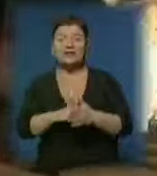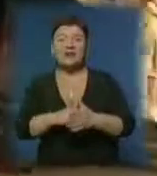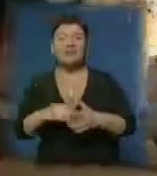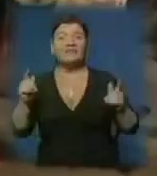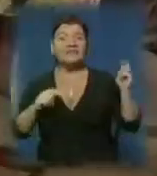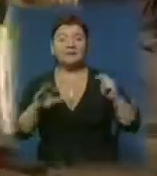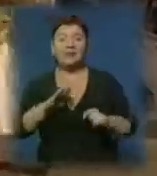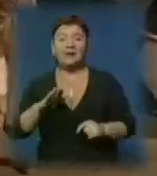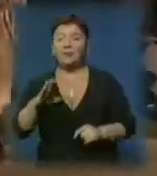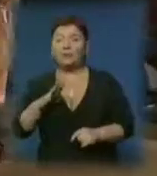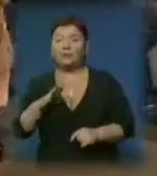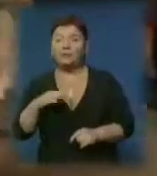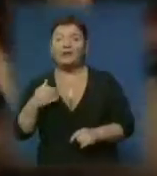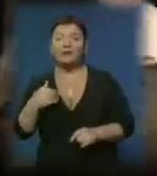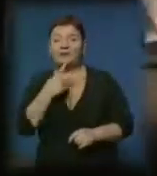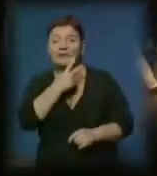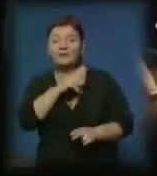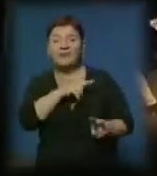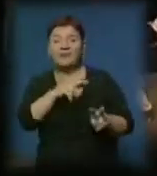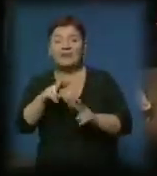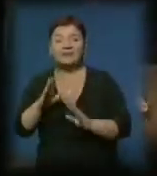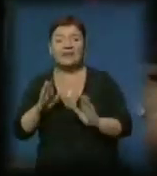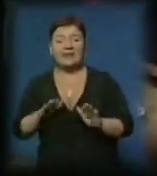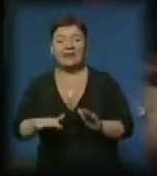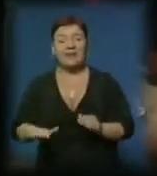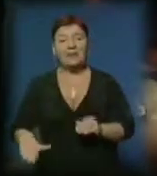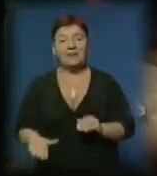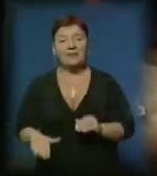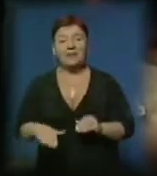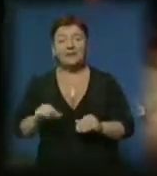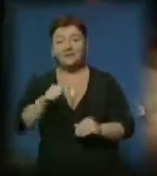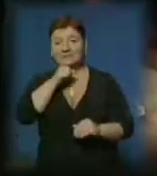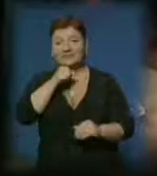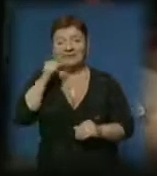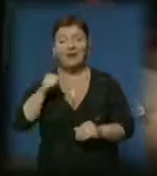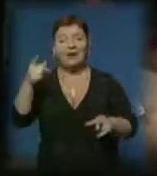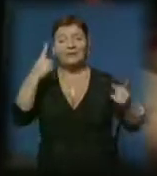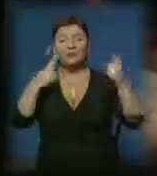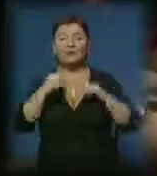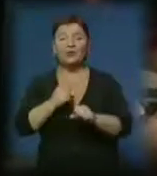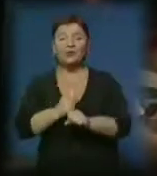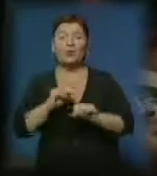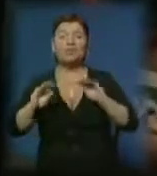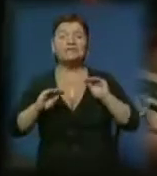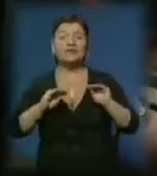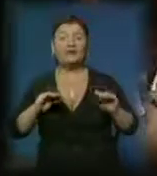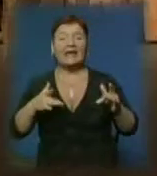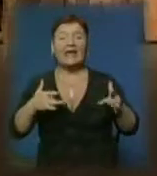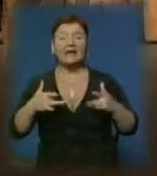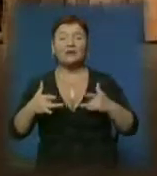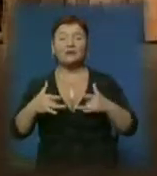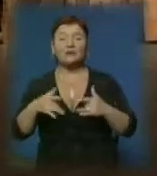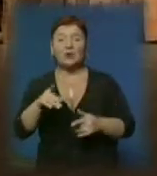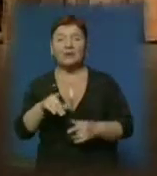відбувся. Цього ж разу глядач, до слова, не тільки малий, зможе сповна оцінити творчу роботу постановника й акторського складу.